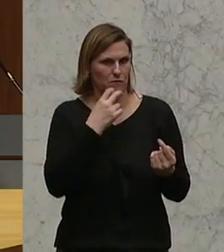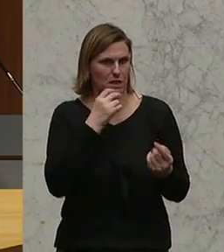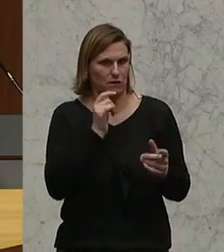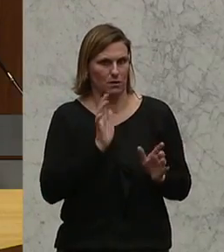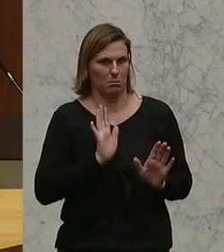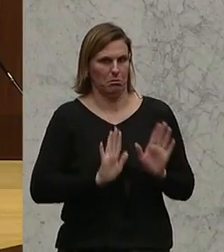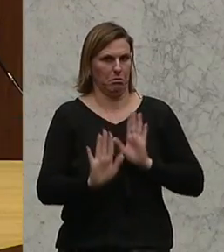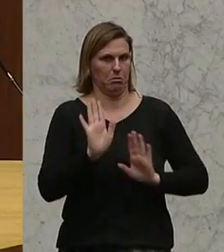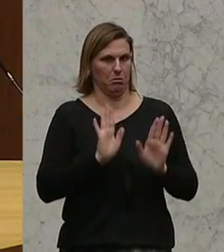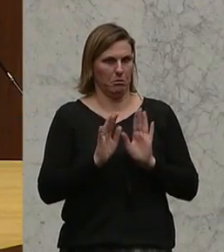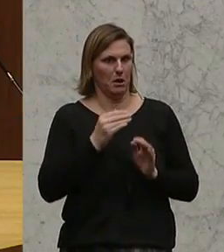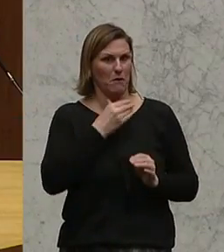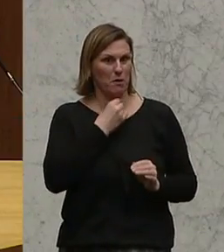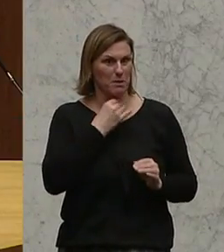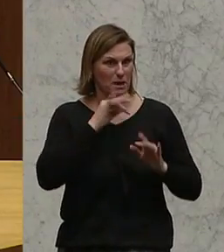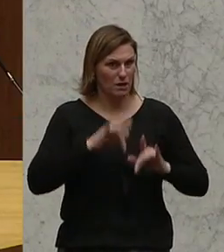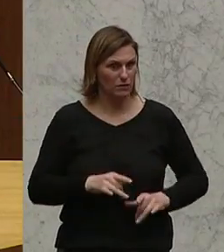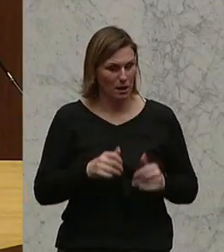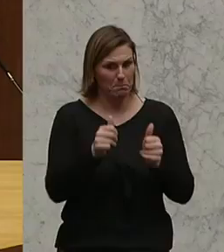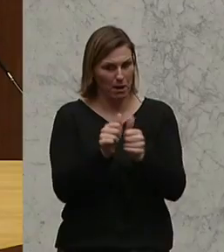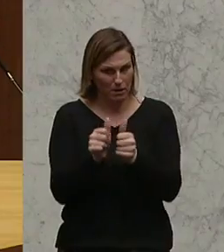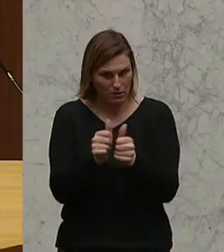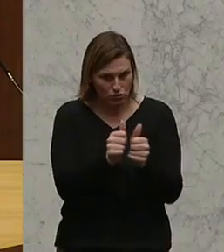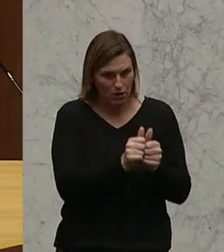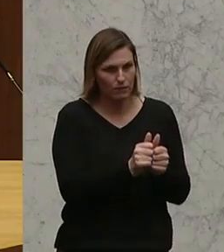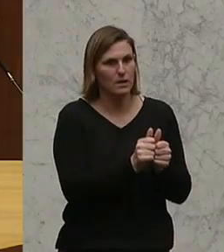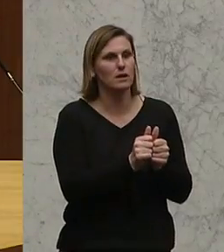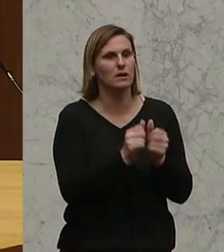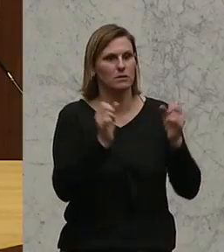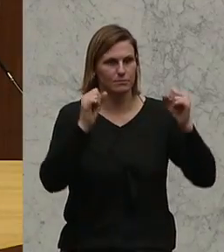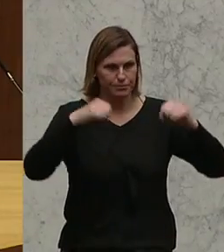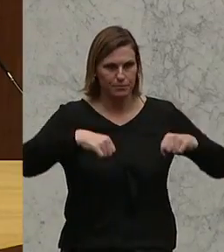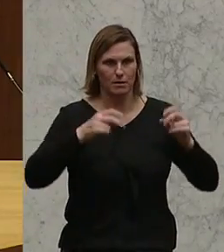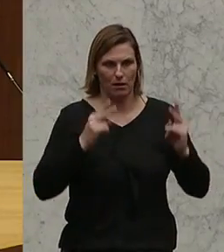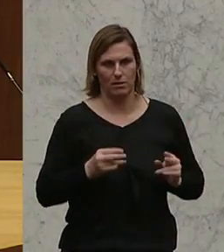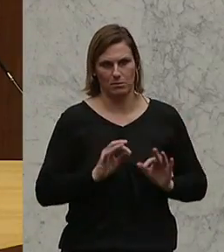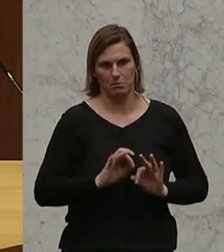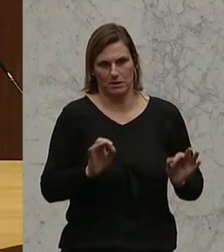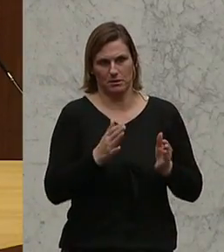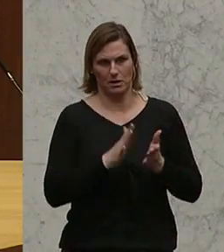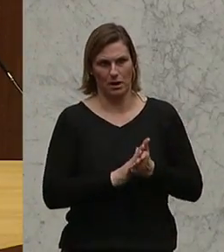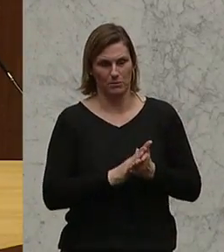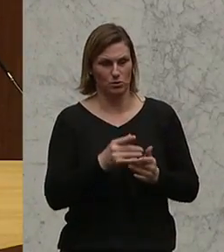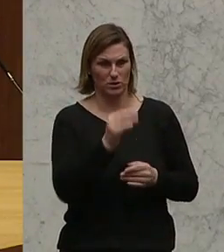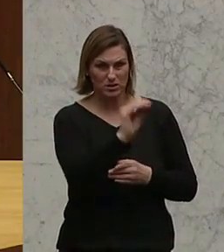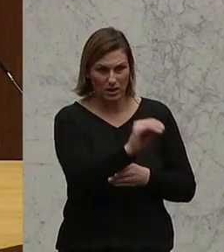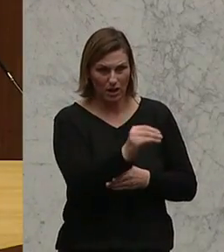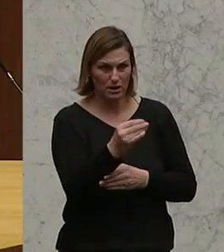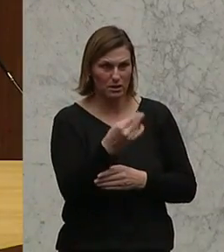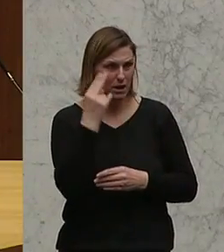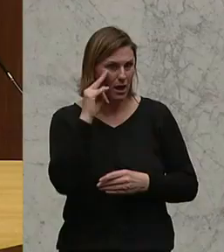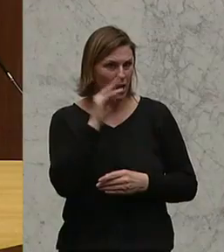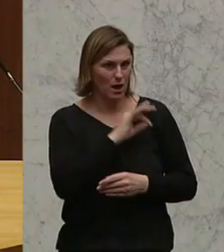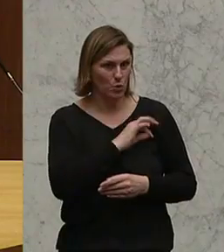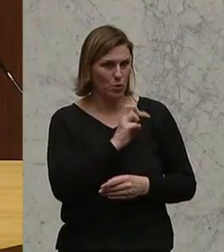Bedarf dafür gibt, im partnerschaftlichen Einvernehmen bestens. Und ich sage Ihnen, Herr Kollege Willi, wir können mehr